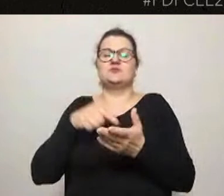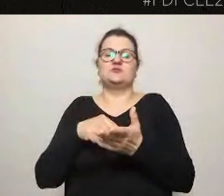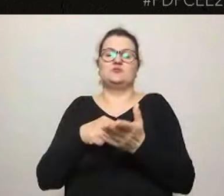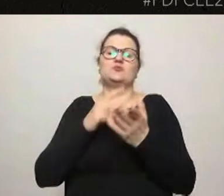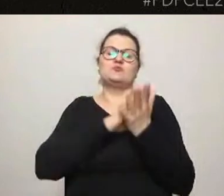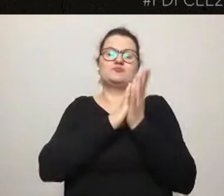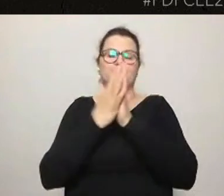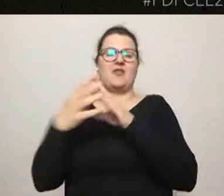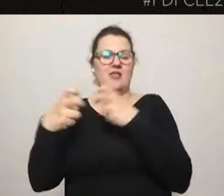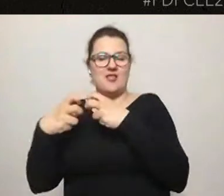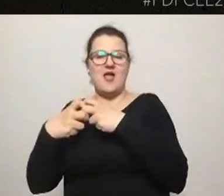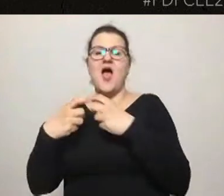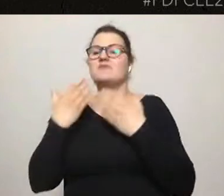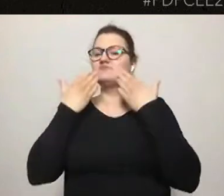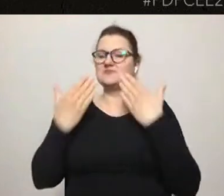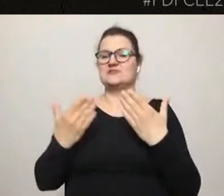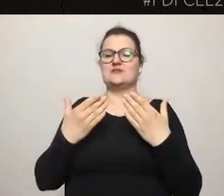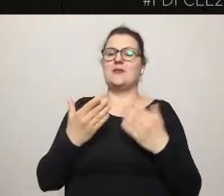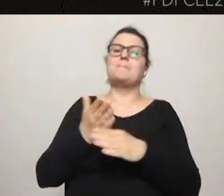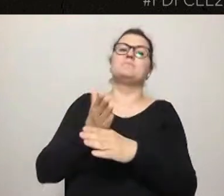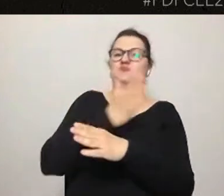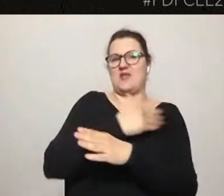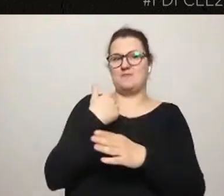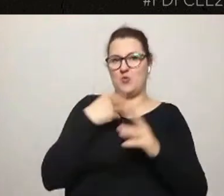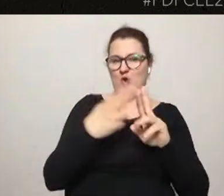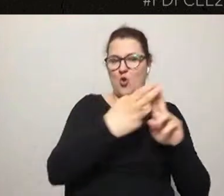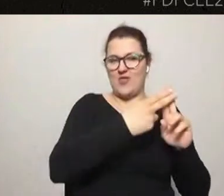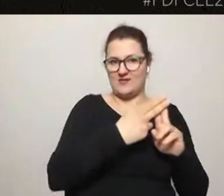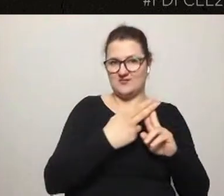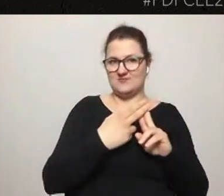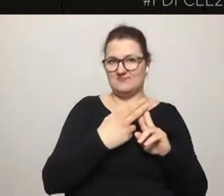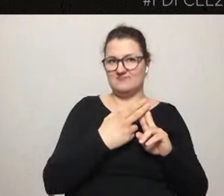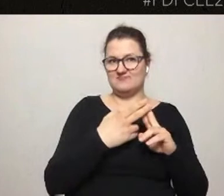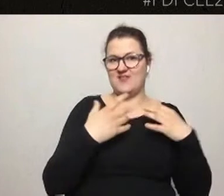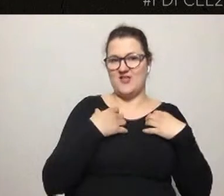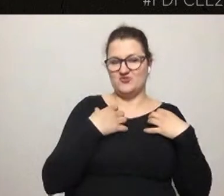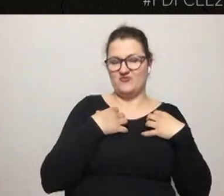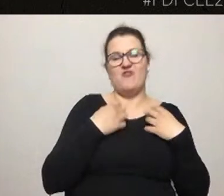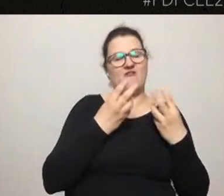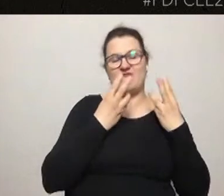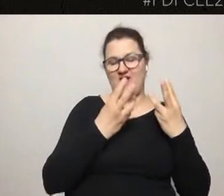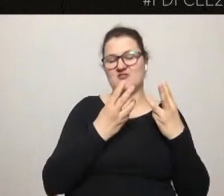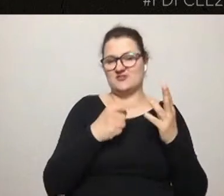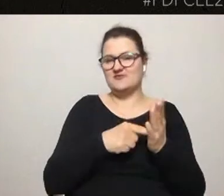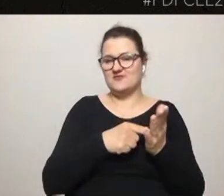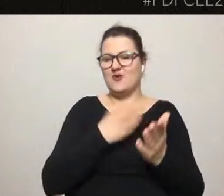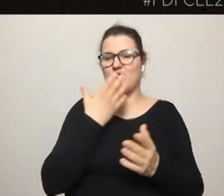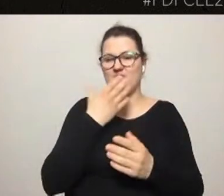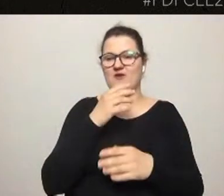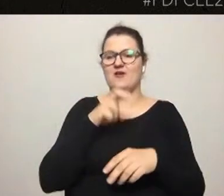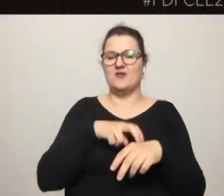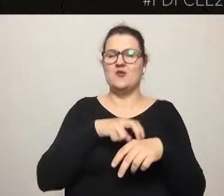kontaktów offline, co jest niezwykle istotne. I to też potwierdza tę tezę, o której mówiła dr Marta Jaskulska, czyli że właśnie